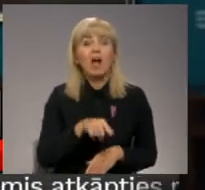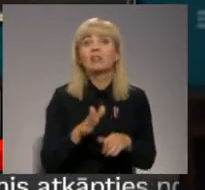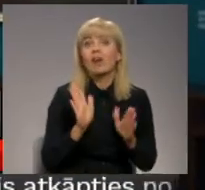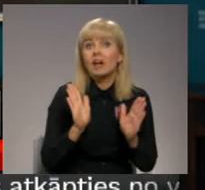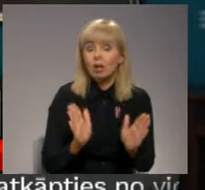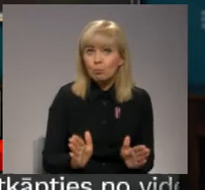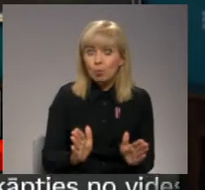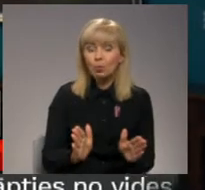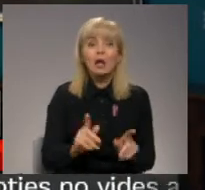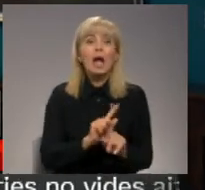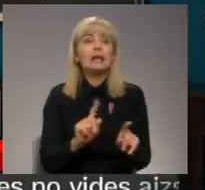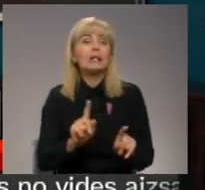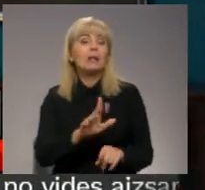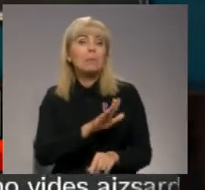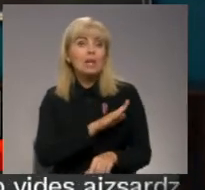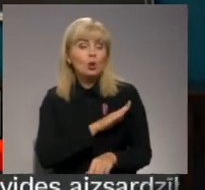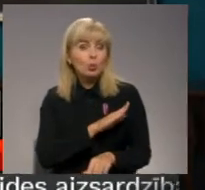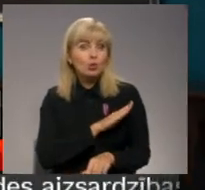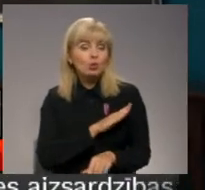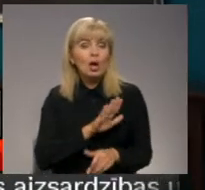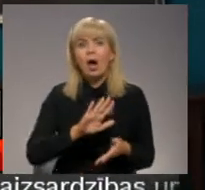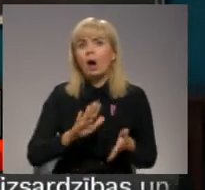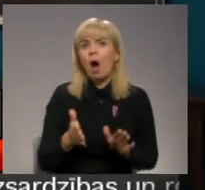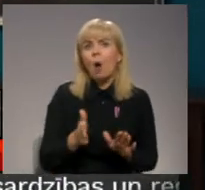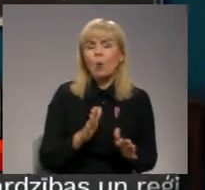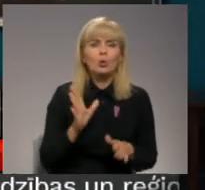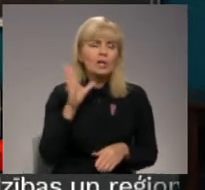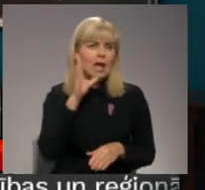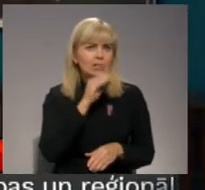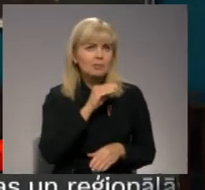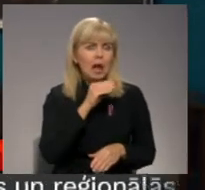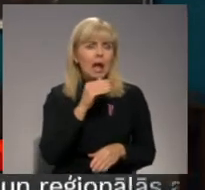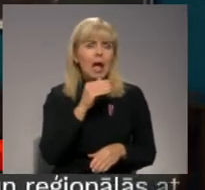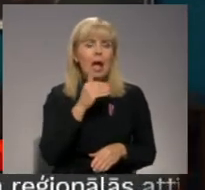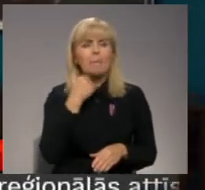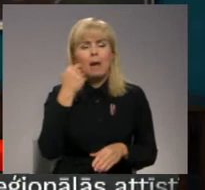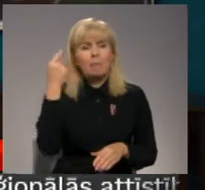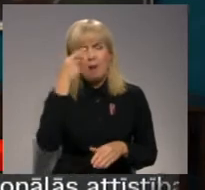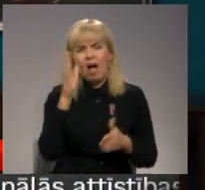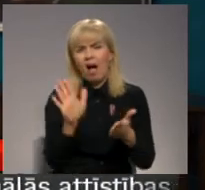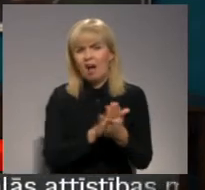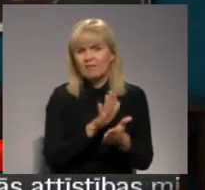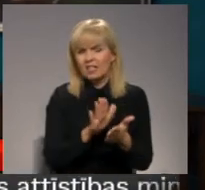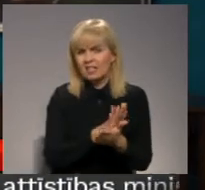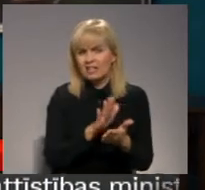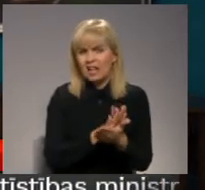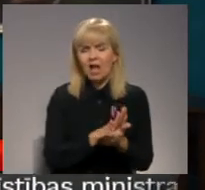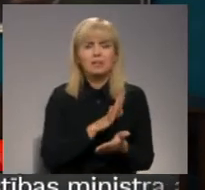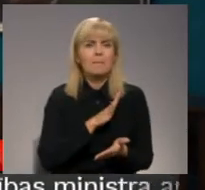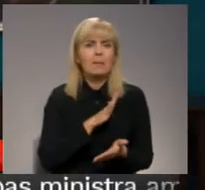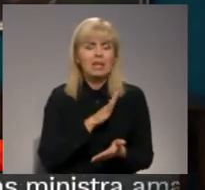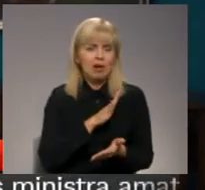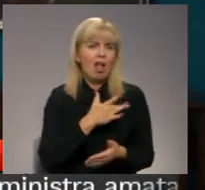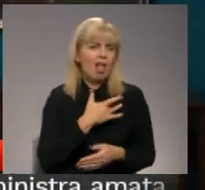būt. Ir bijušs kaut kur, iespējams, Melnbaldu presas izdomos, kadreiz es precīzi neatceros esmu,